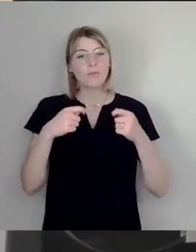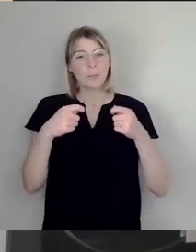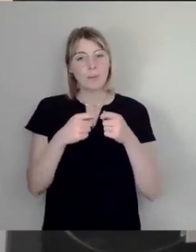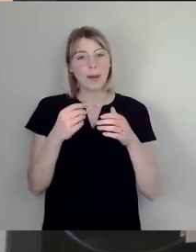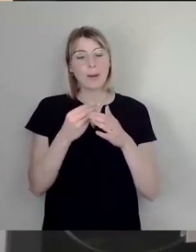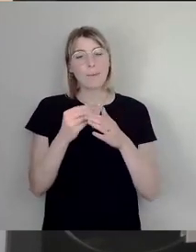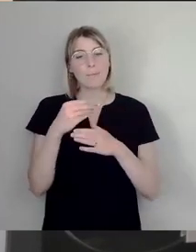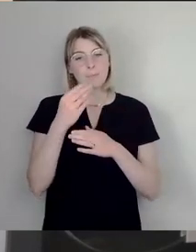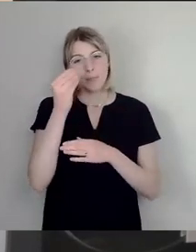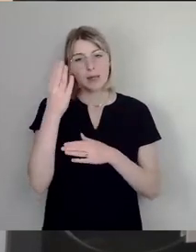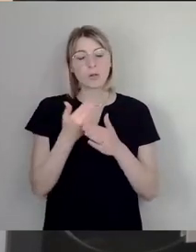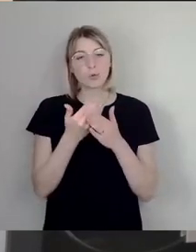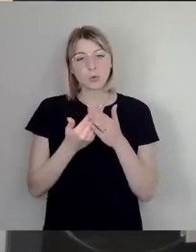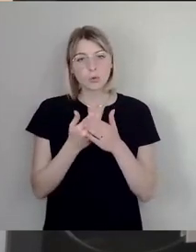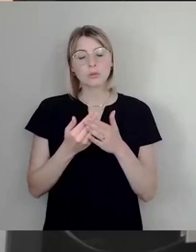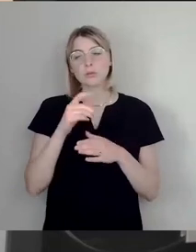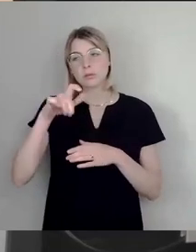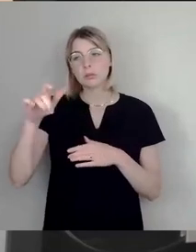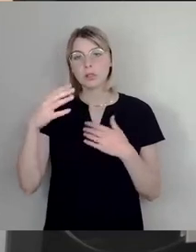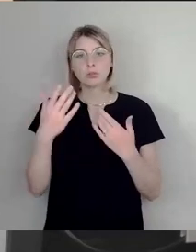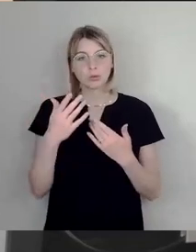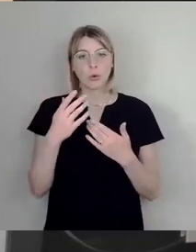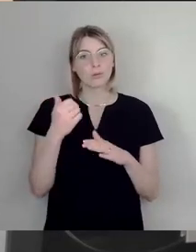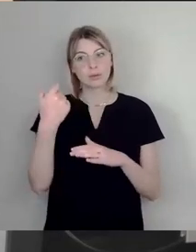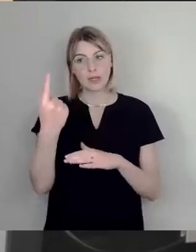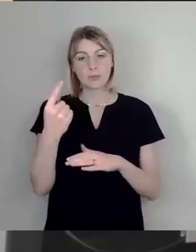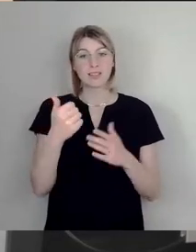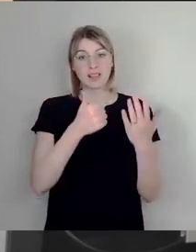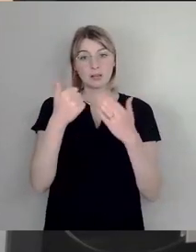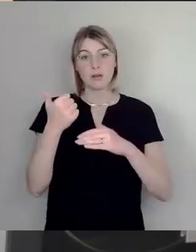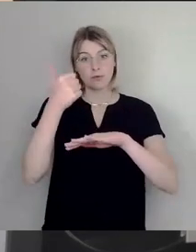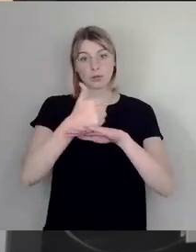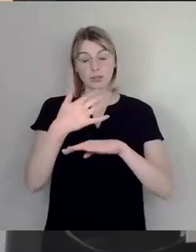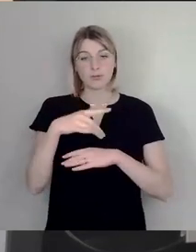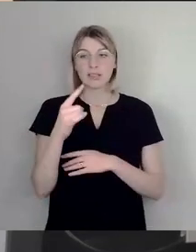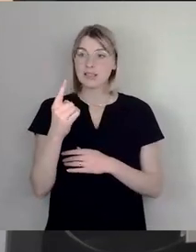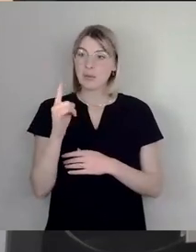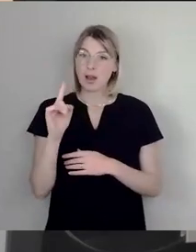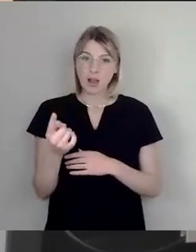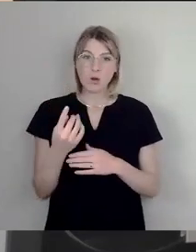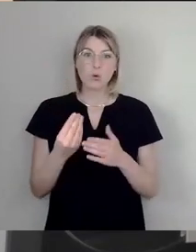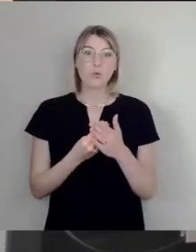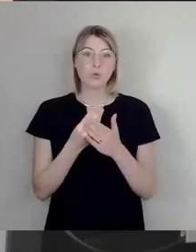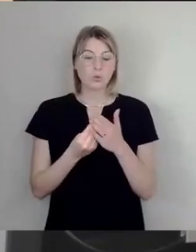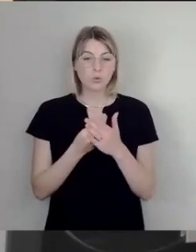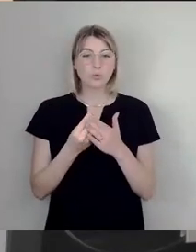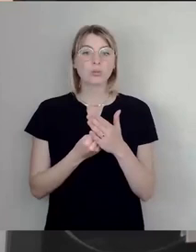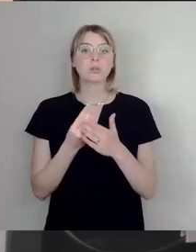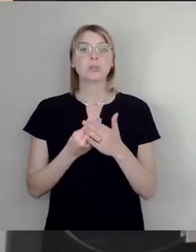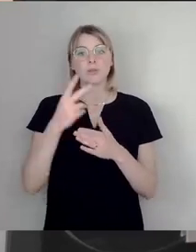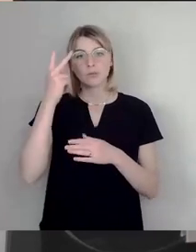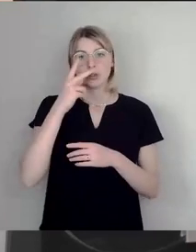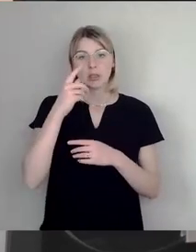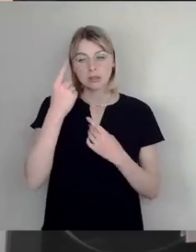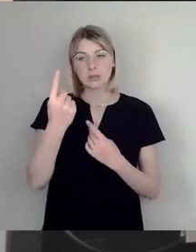Lea Grundig sechs Jahre lang vorstand und damit auch das Kunstverständnis, welches er durchsetzte, präsentierte und selektierte,